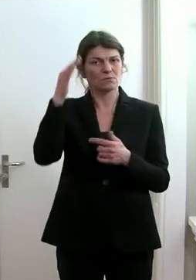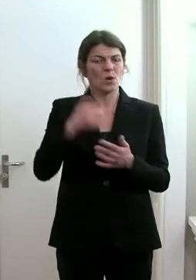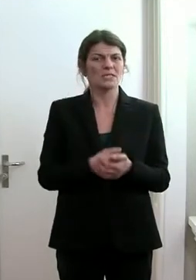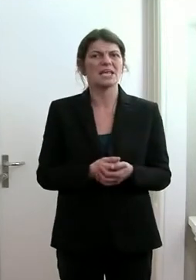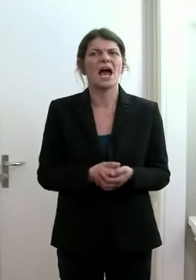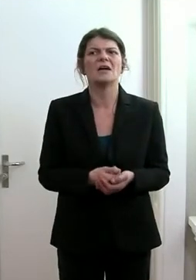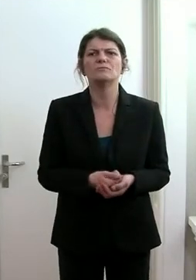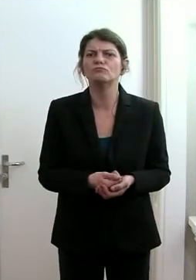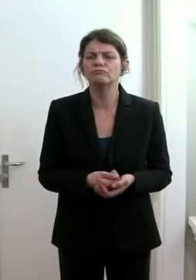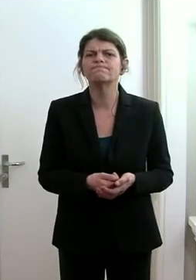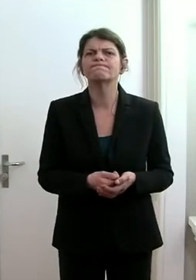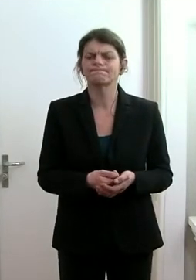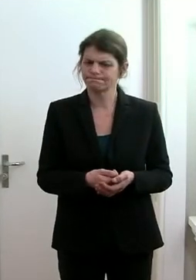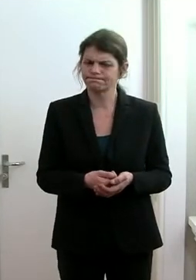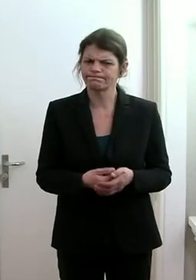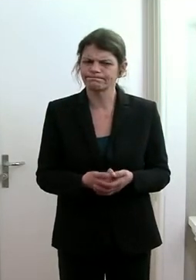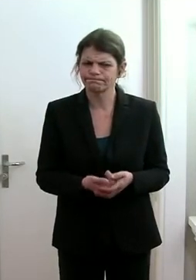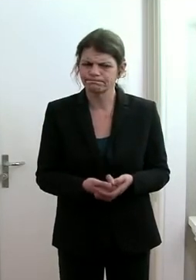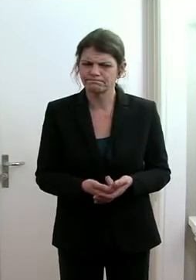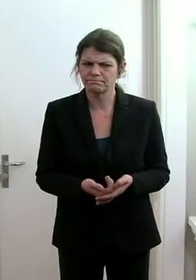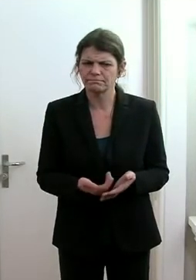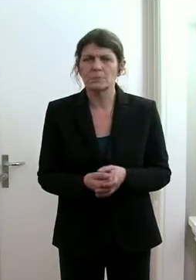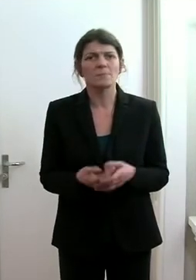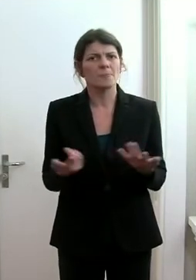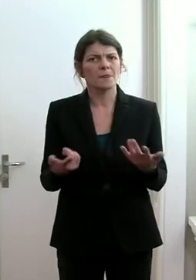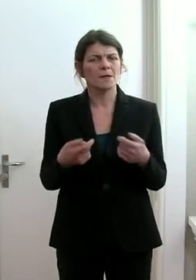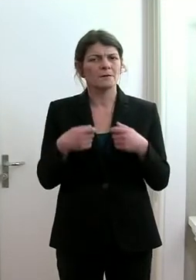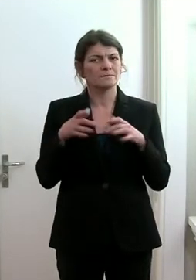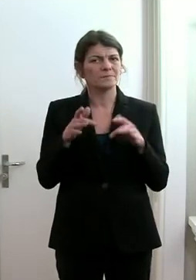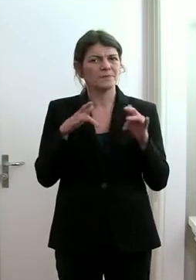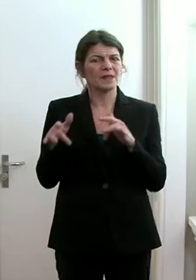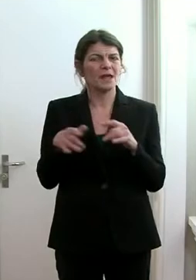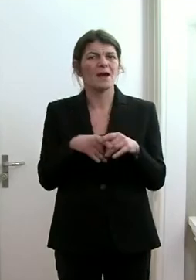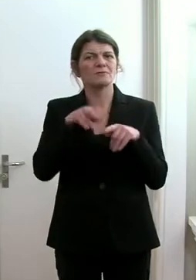über ein sehr spezifisches,